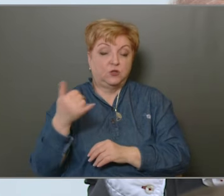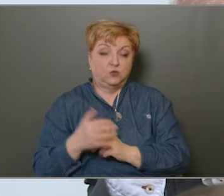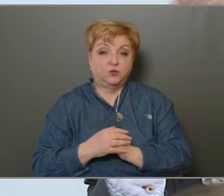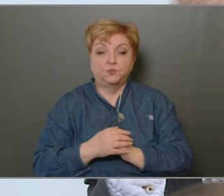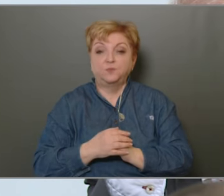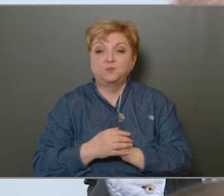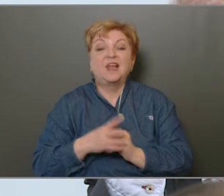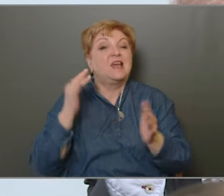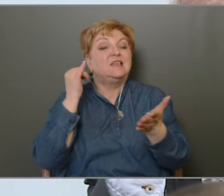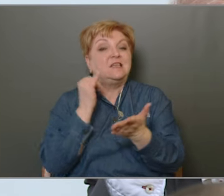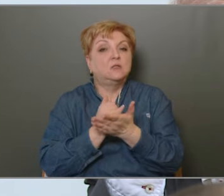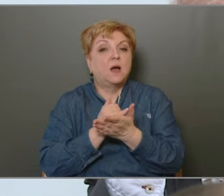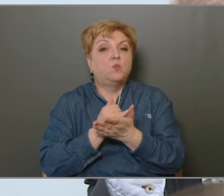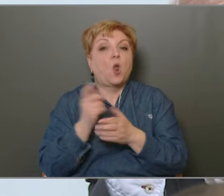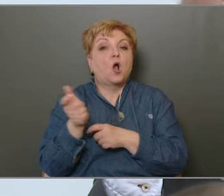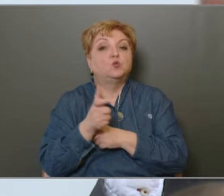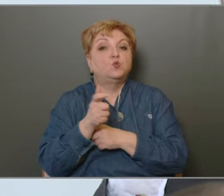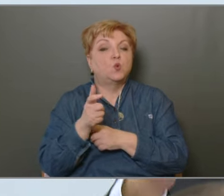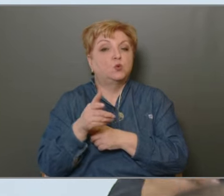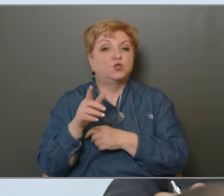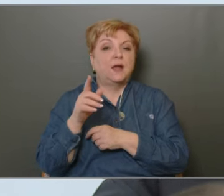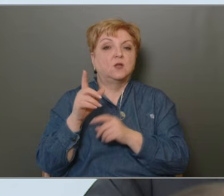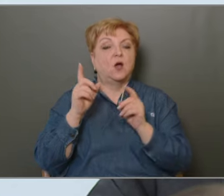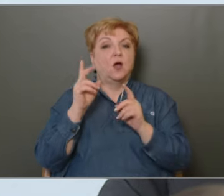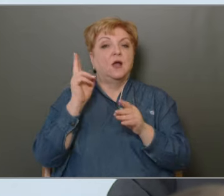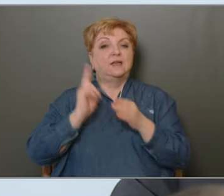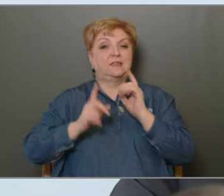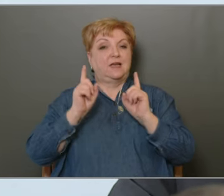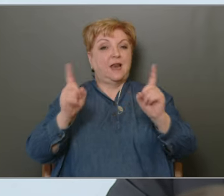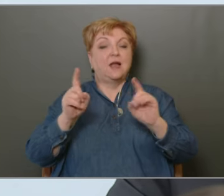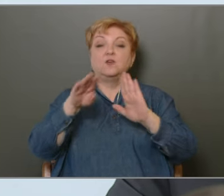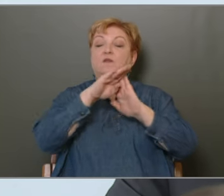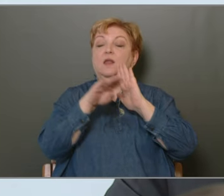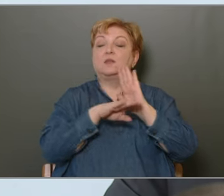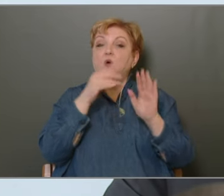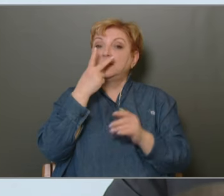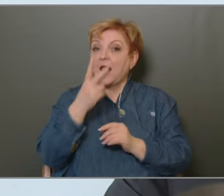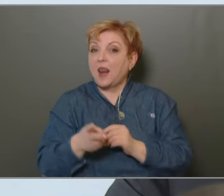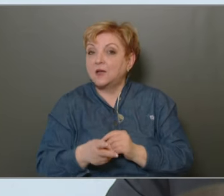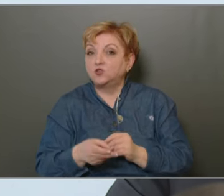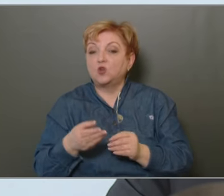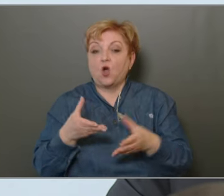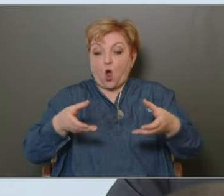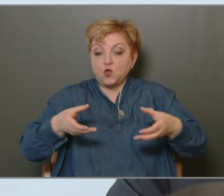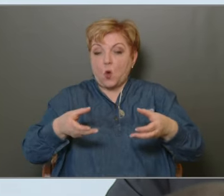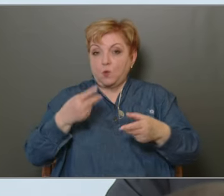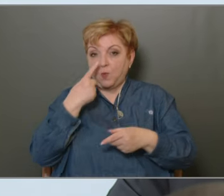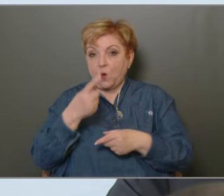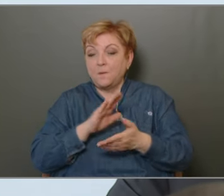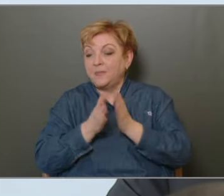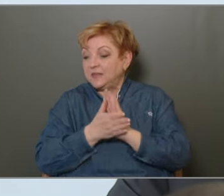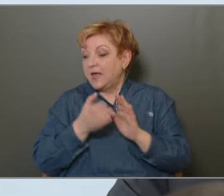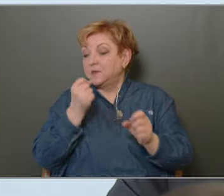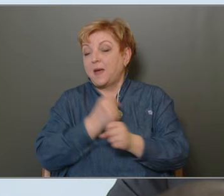Tehát igazából a tűzoltóságnak készen kell árni arra, hogy ezeket a feladatokat ellása, és itt az anyagból kitűnik, hogy mindent